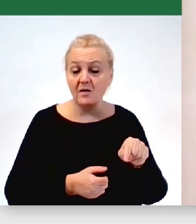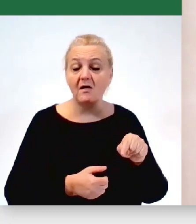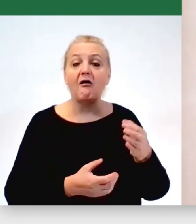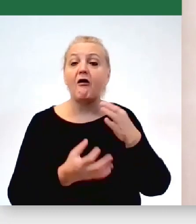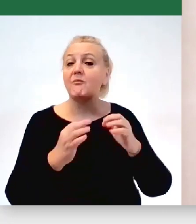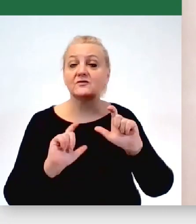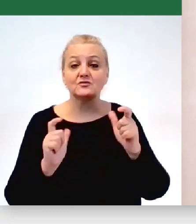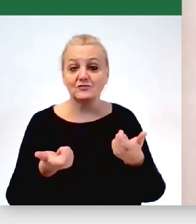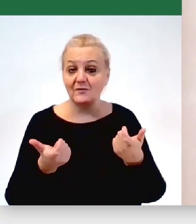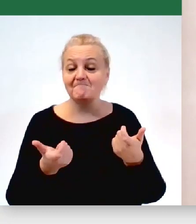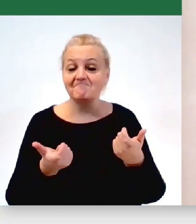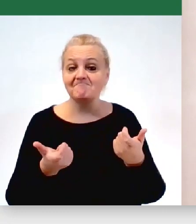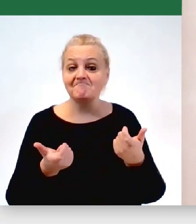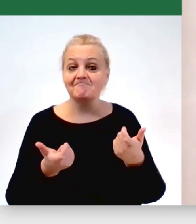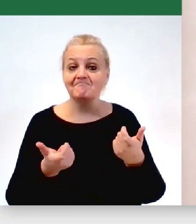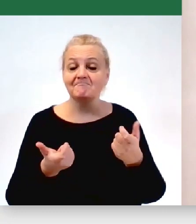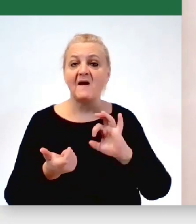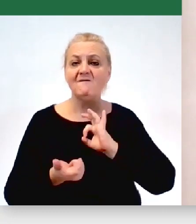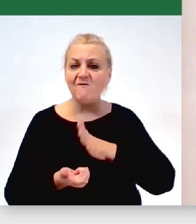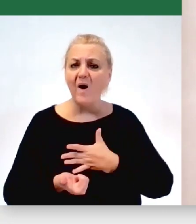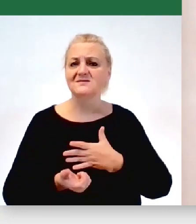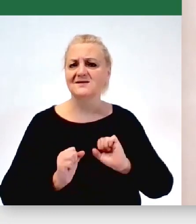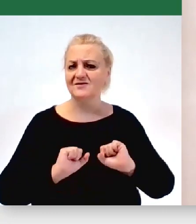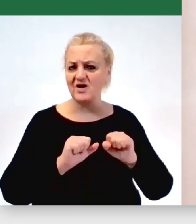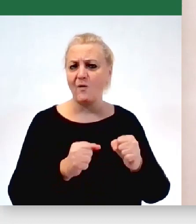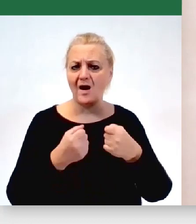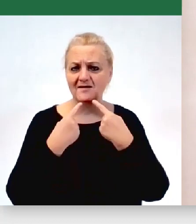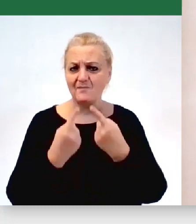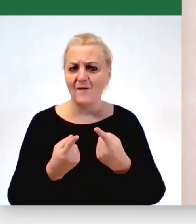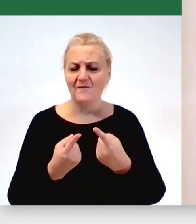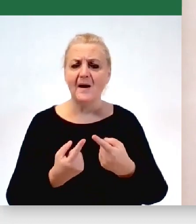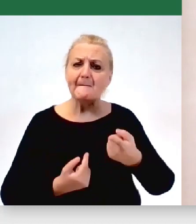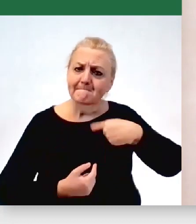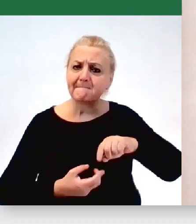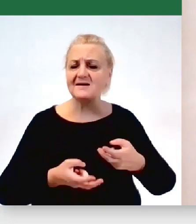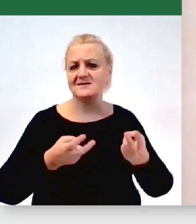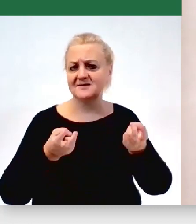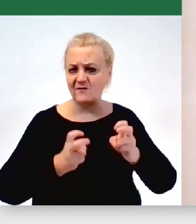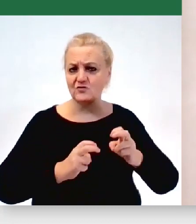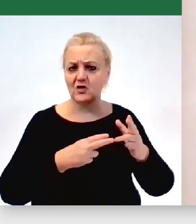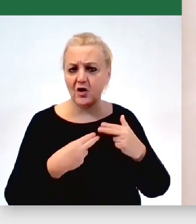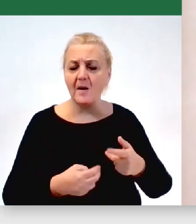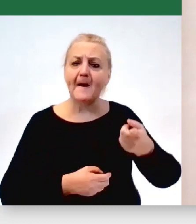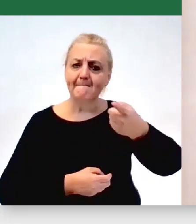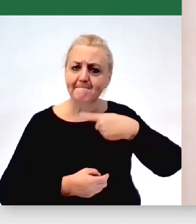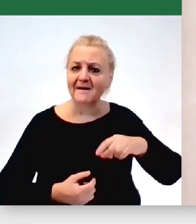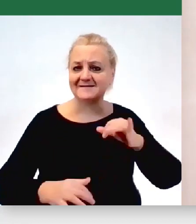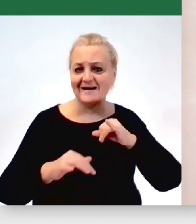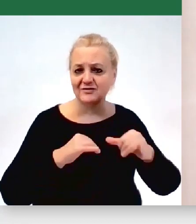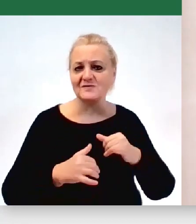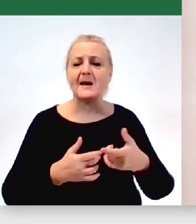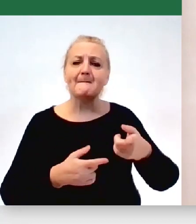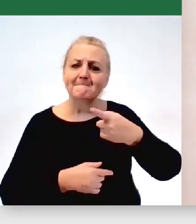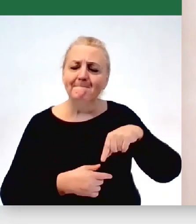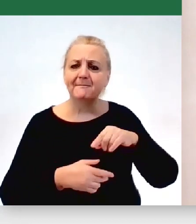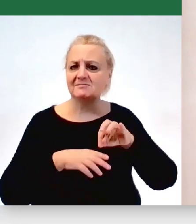swoim dziele. Mówią, jak my stworzyliśmy komitet, jak my nim zarządzaliśmy, jak on działa.